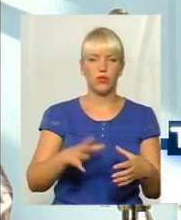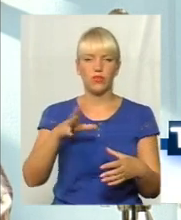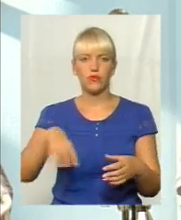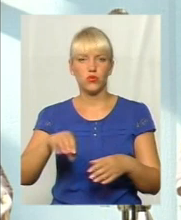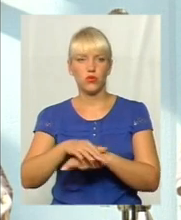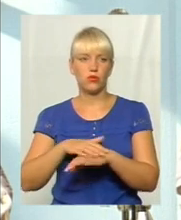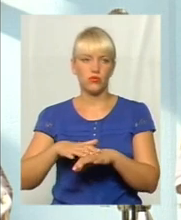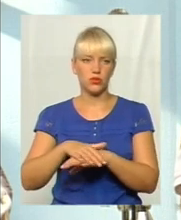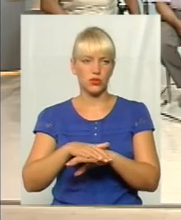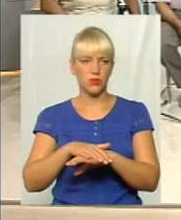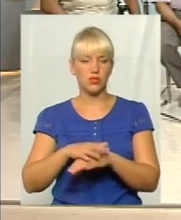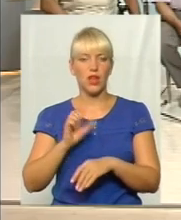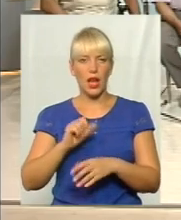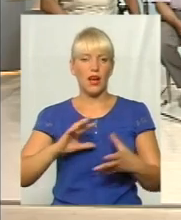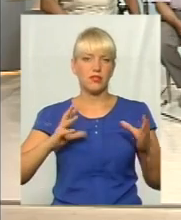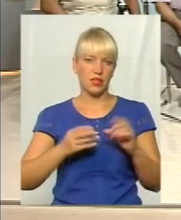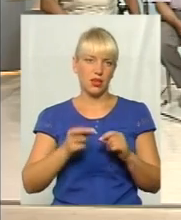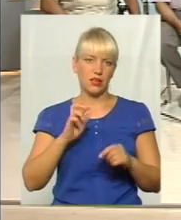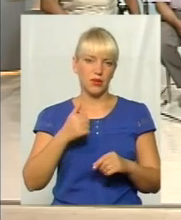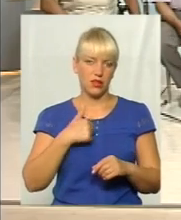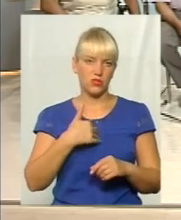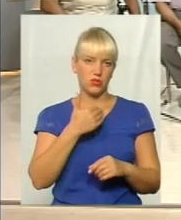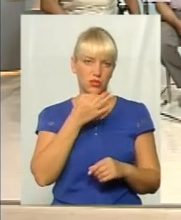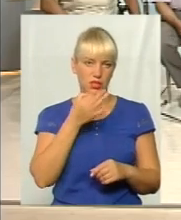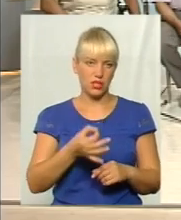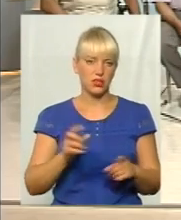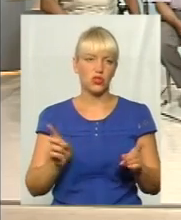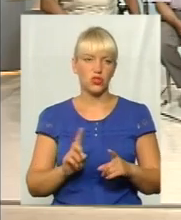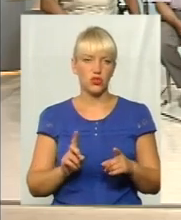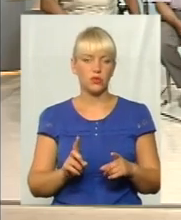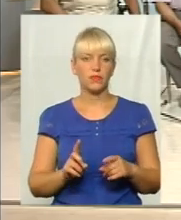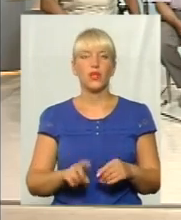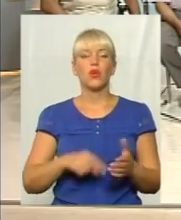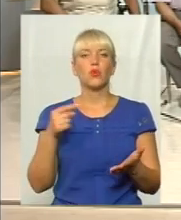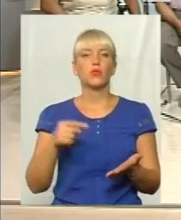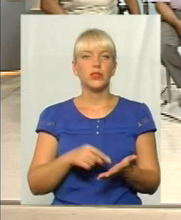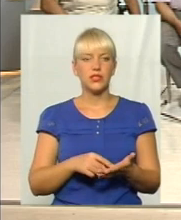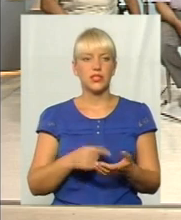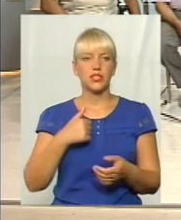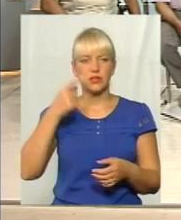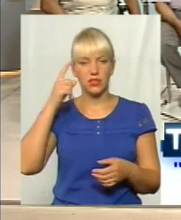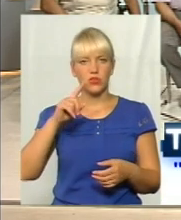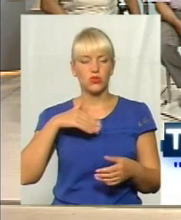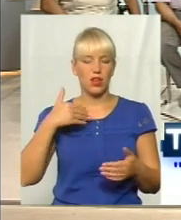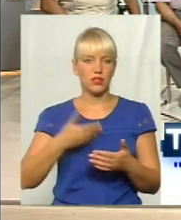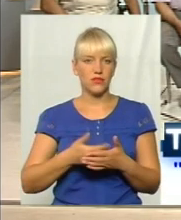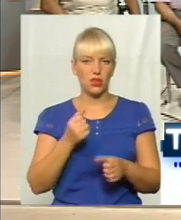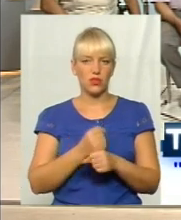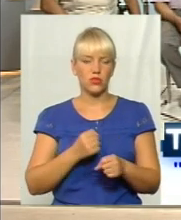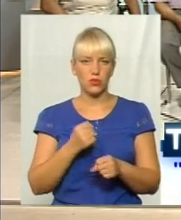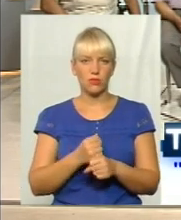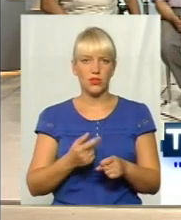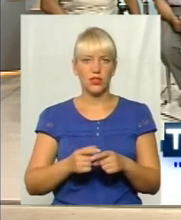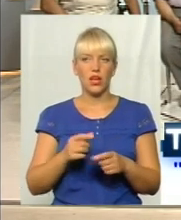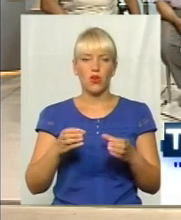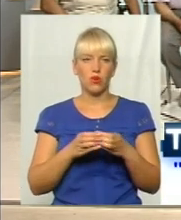визначено. А взагалі я хочу сказати, що все-таки в місті я знаю, що активізувалася робота комітету